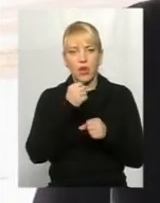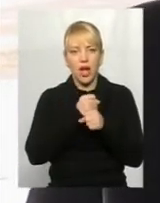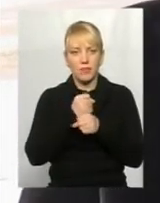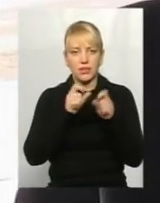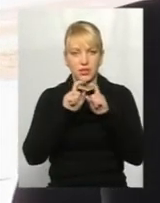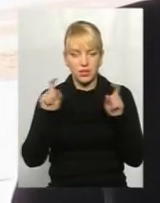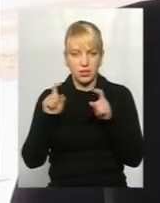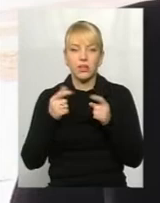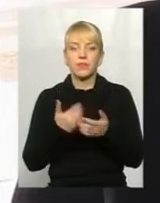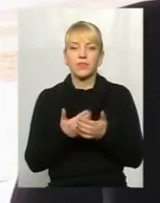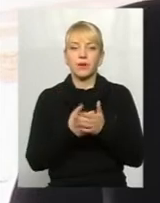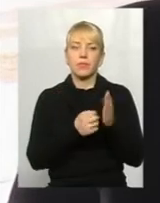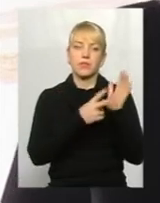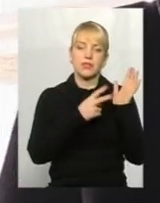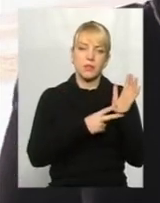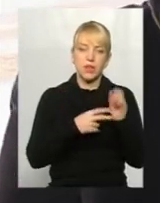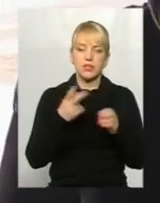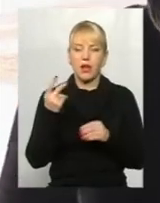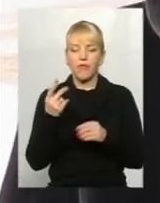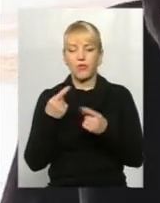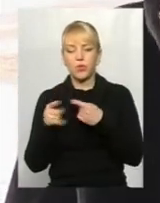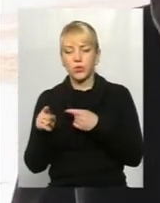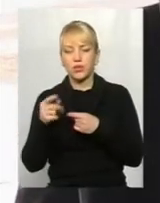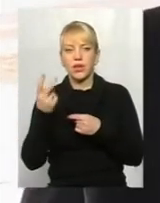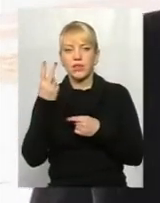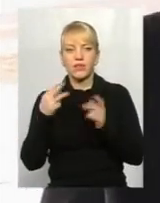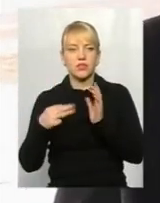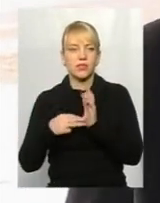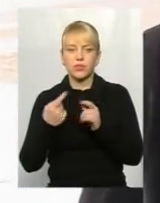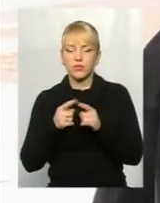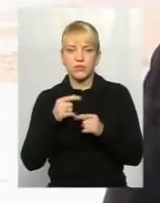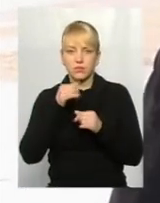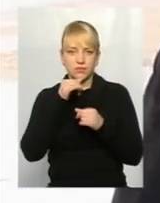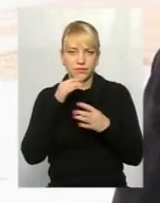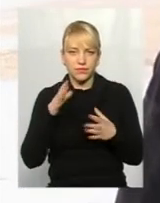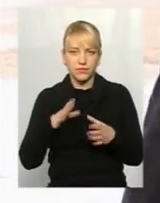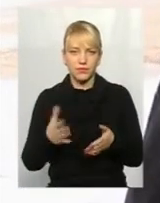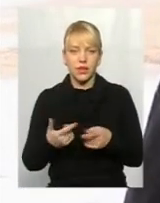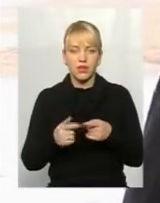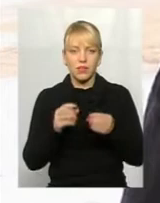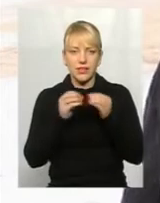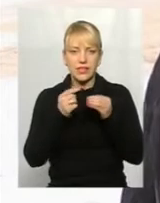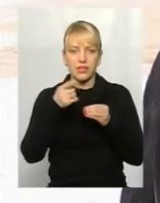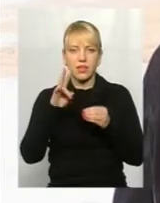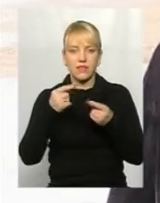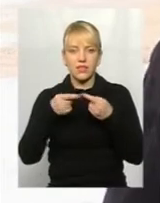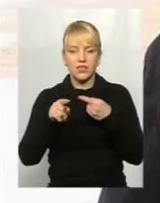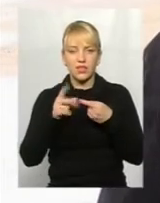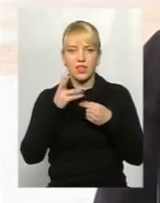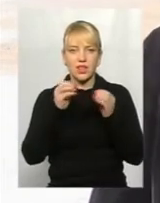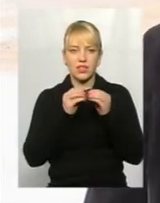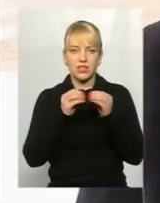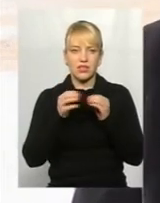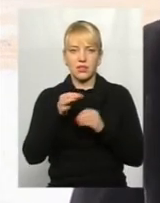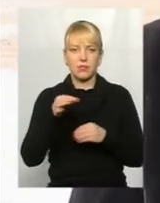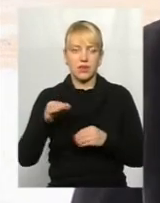зараз в одній аптеці 18, а в другій – 28. Це взагалі нереальна ціна – 10 гривень на 10 таблетках.